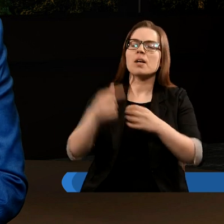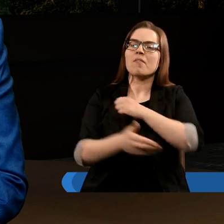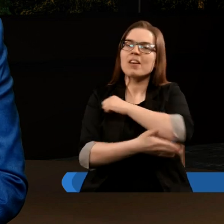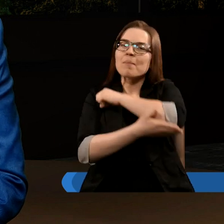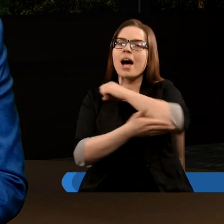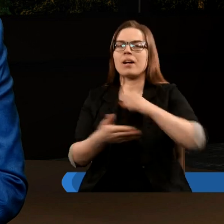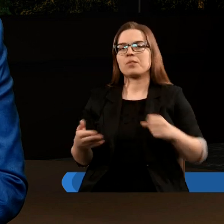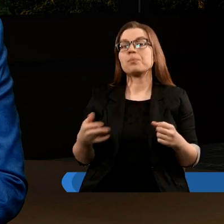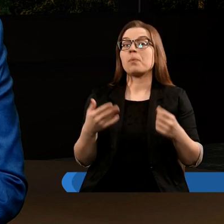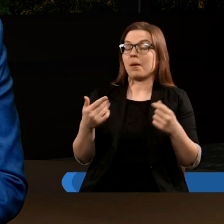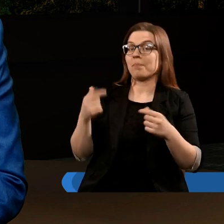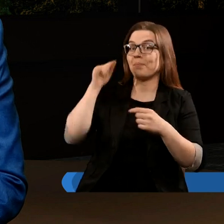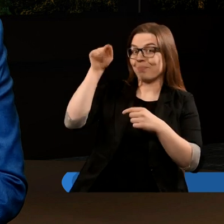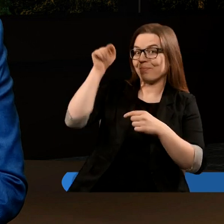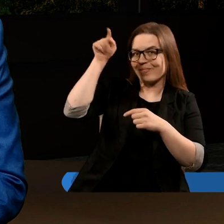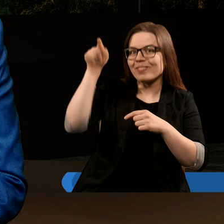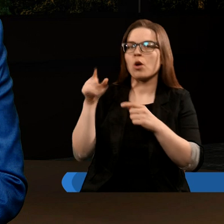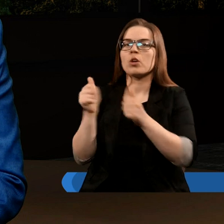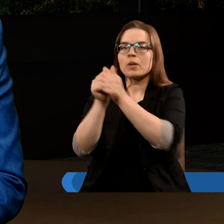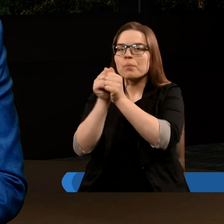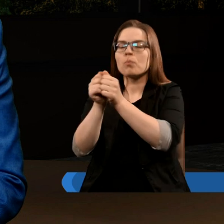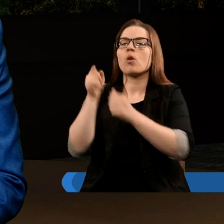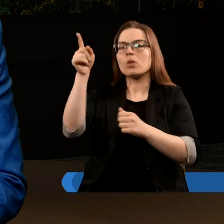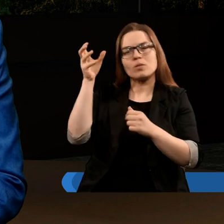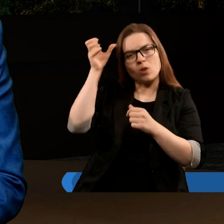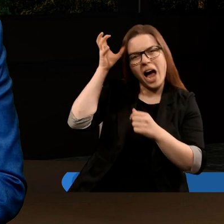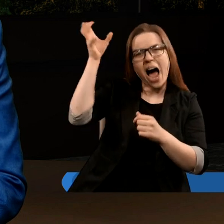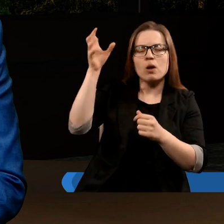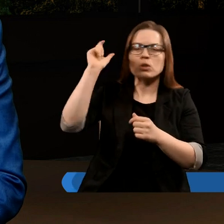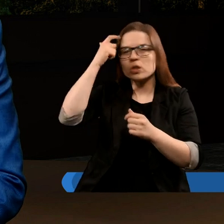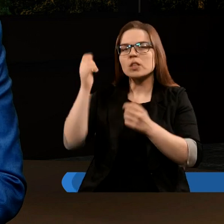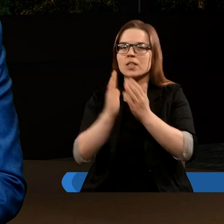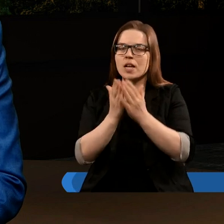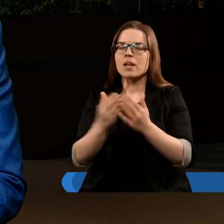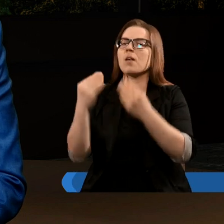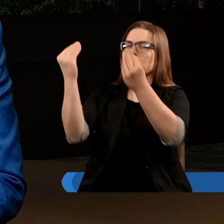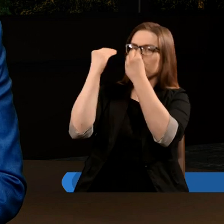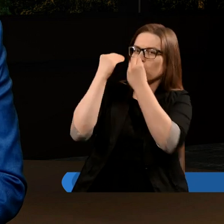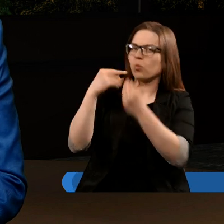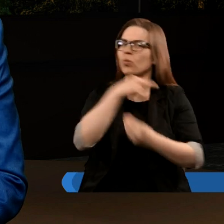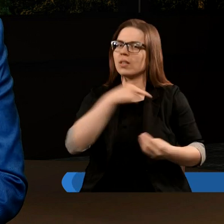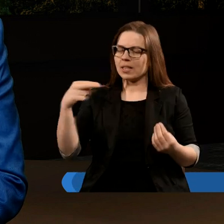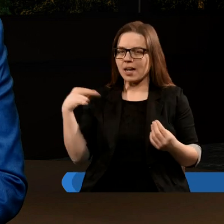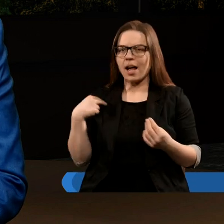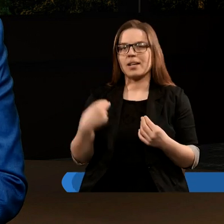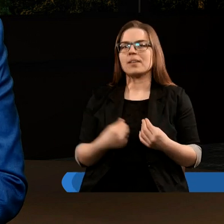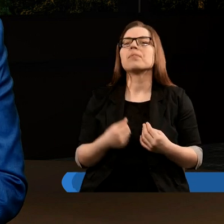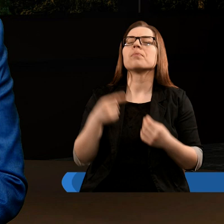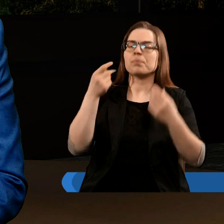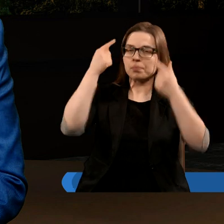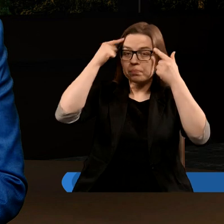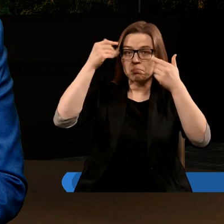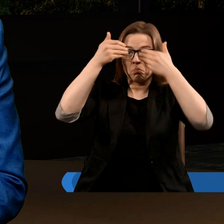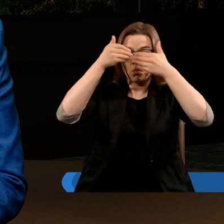Dlatego też przychodzimy do Ciebie. Skoro Ty jesteś autorem tej księgi, prosimy, bądź naszym nauczycielem, otwieraj nasz